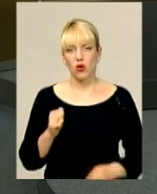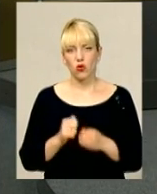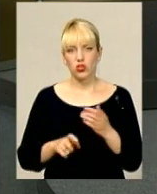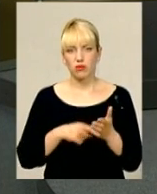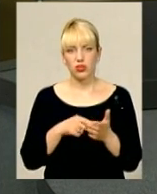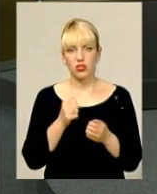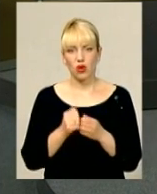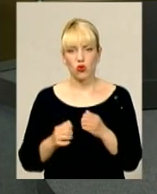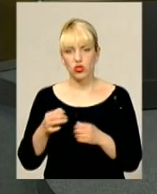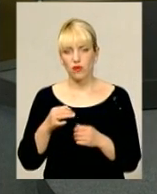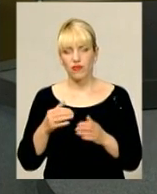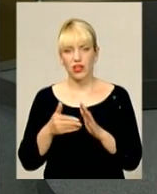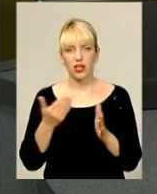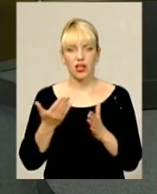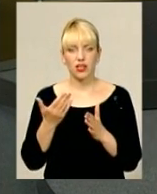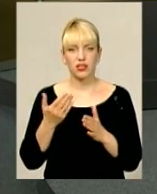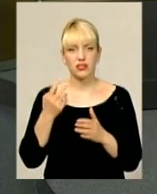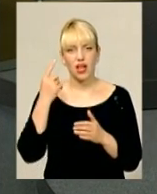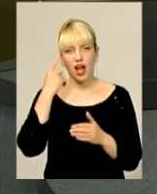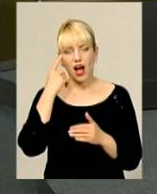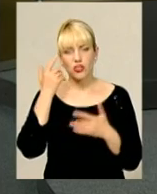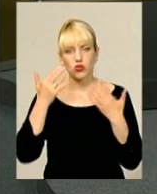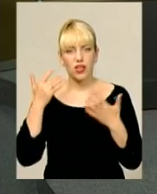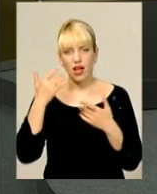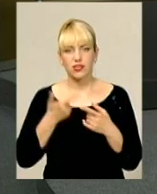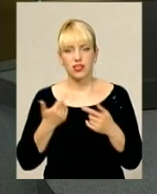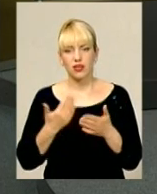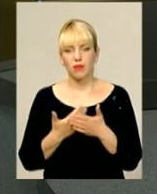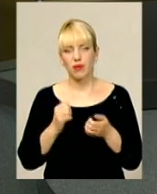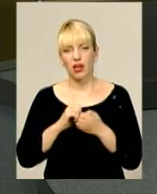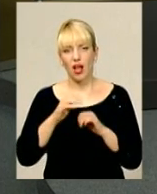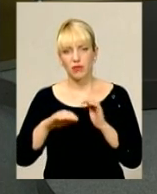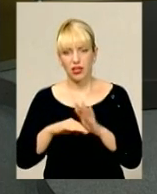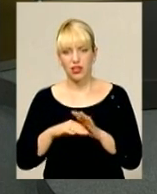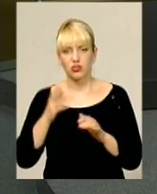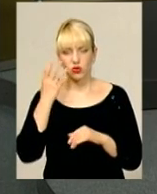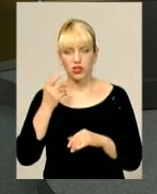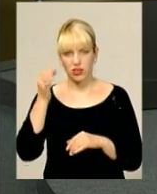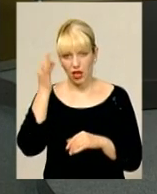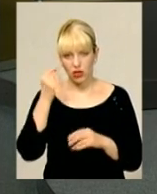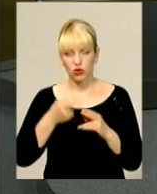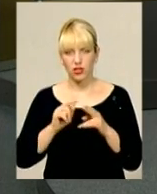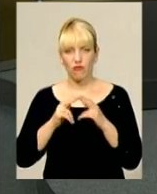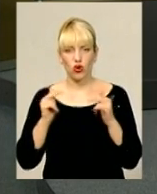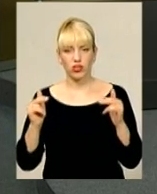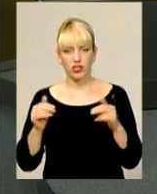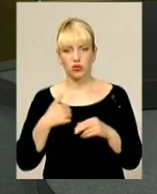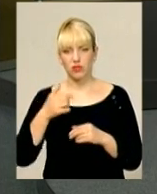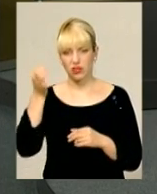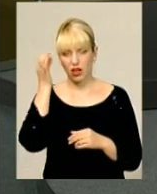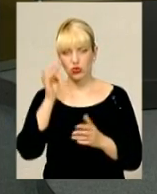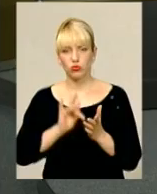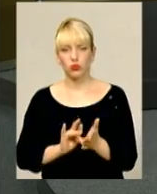область, вона викликає якісь асоціації. Якщо, скажімо, нашу область взяти, то Кам'янець, коли ми згадуємо, то, звичайно, фортецю в першу чергу, правда,